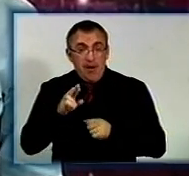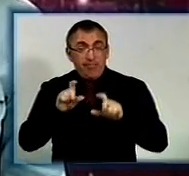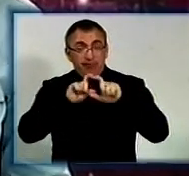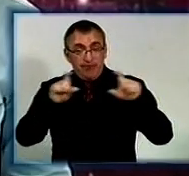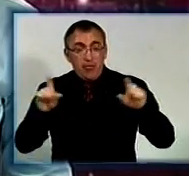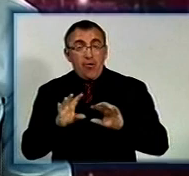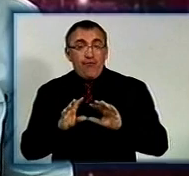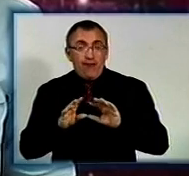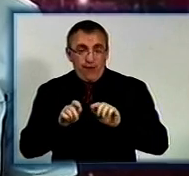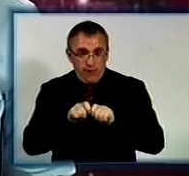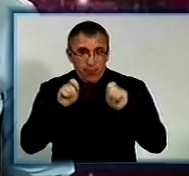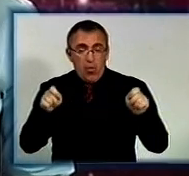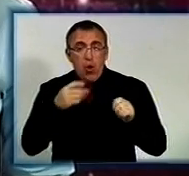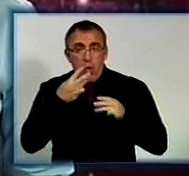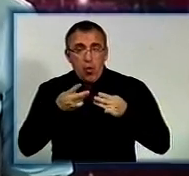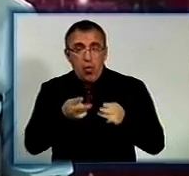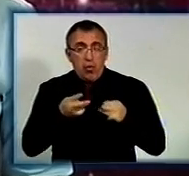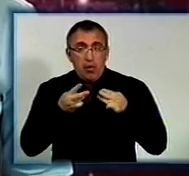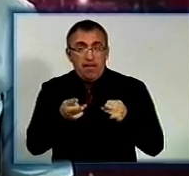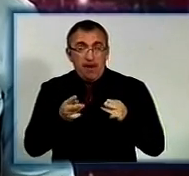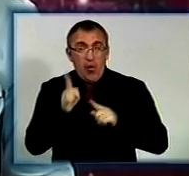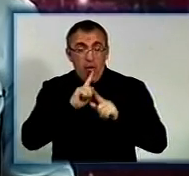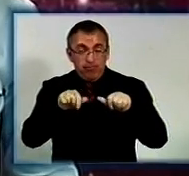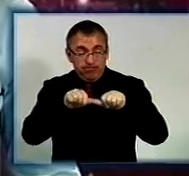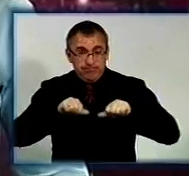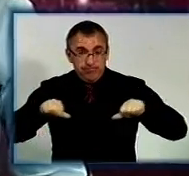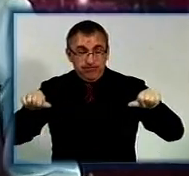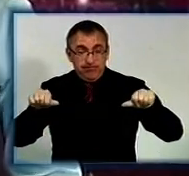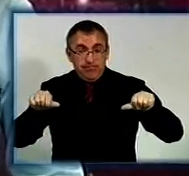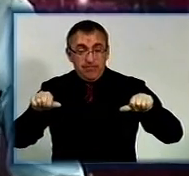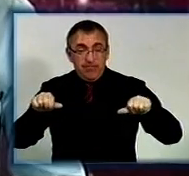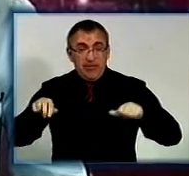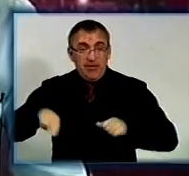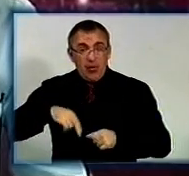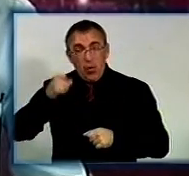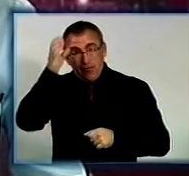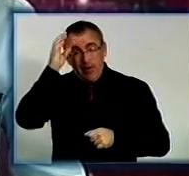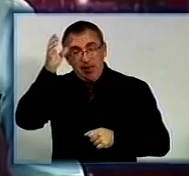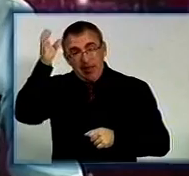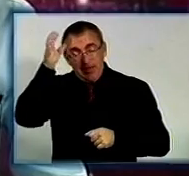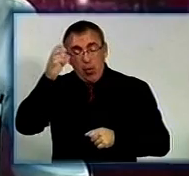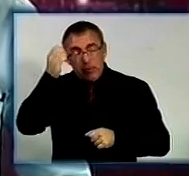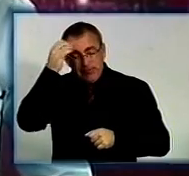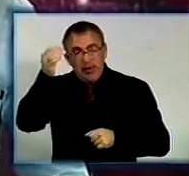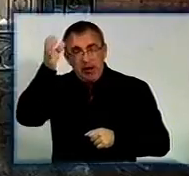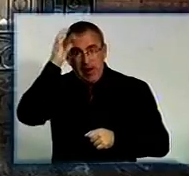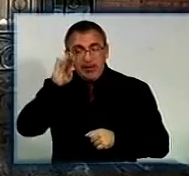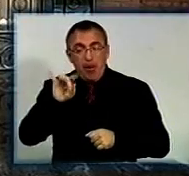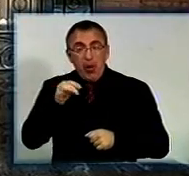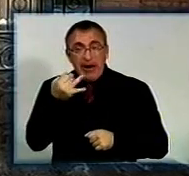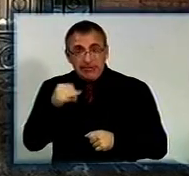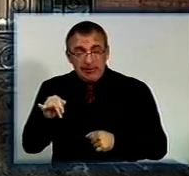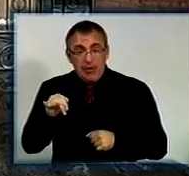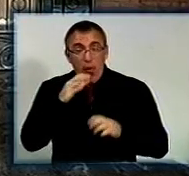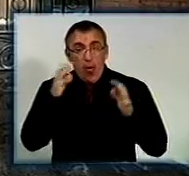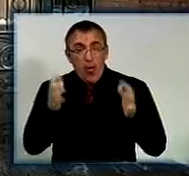включать котельні. Про це під час апаратної наради об адміністрації повідомив директора Департаменту освіти і науки Володимир Таборанський. Щодо впровадження